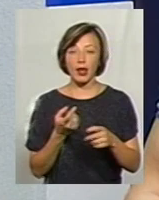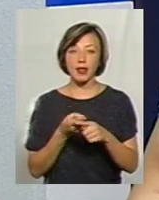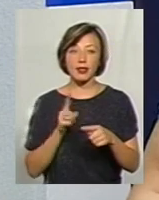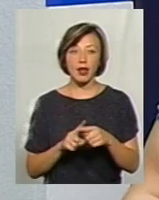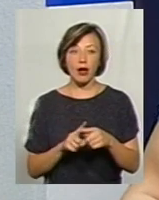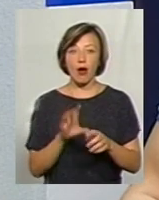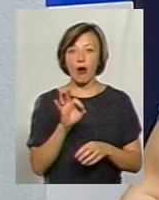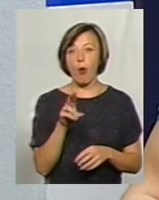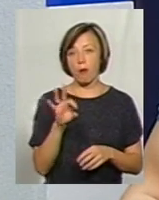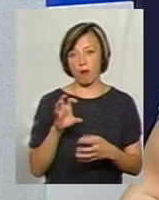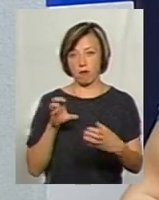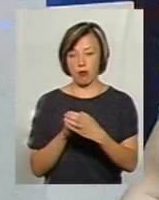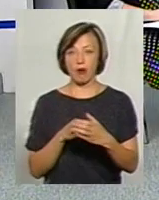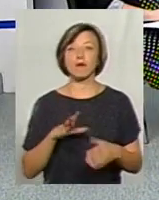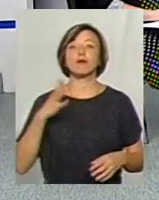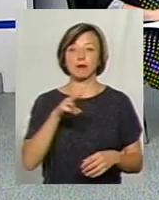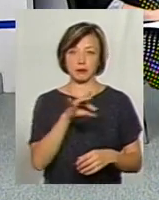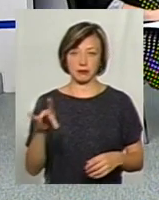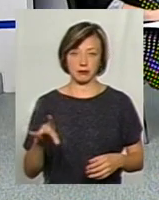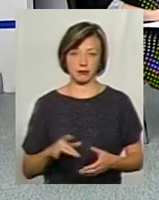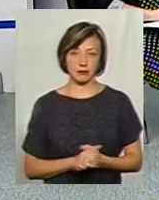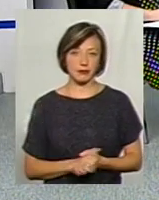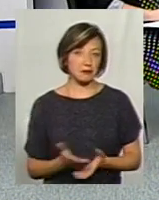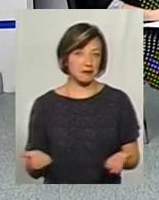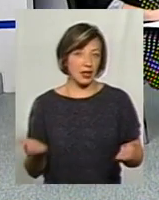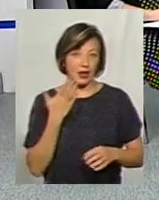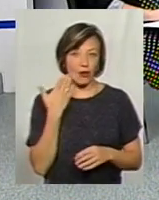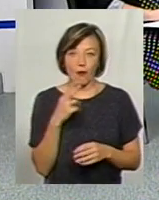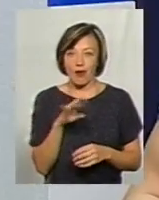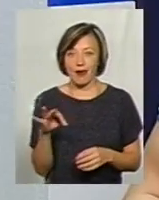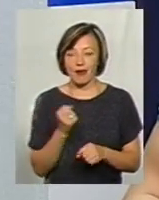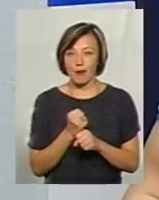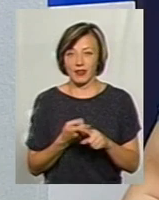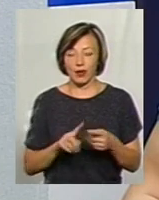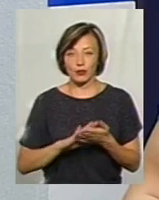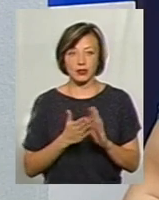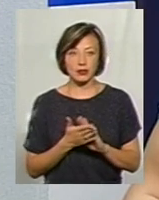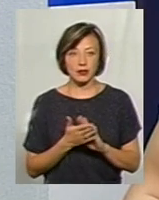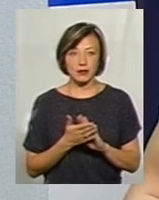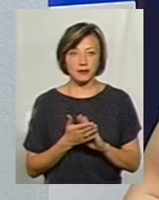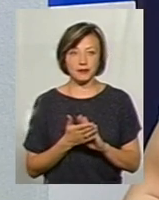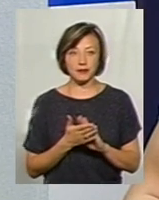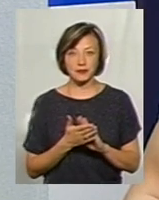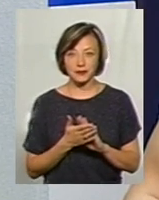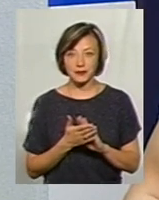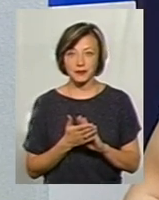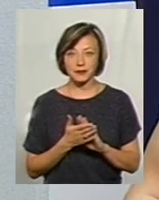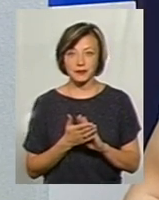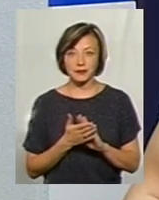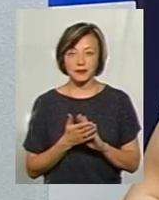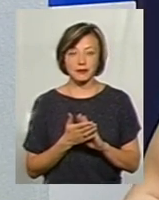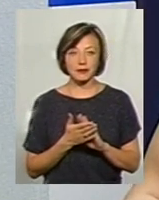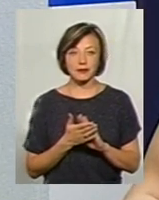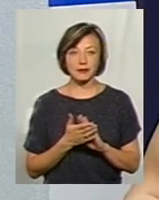депутата по блоку, ну те же там бывшие регионалы. Легко ли мэру работать в таких условиях? Легко ли ему выполнить те обещания, которые он давал